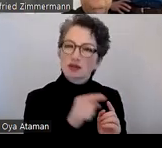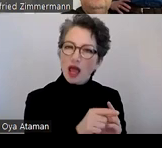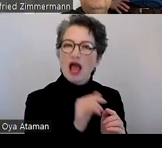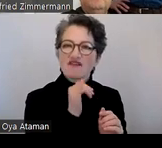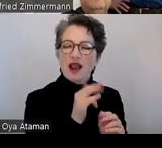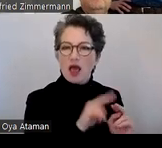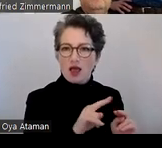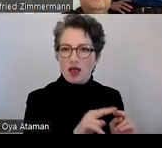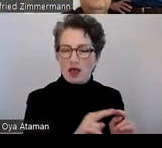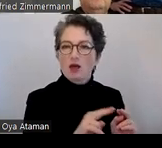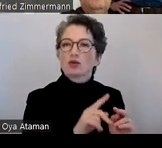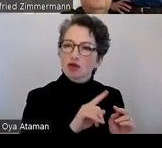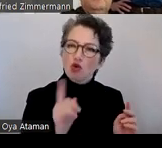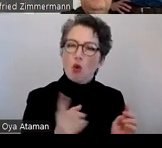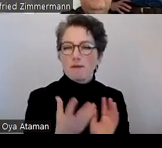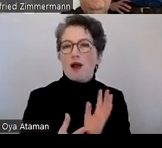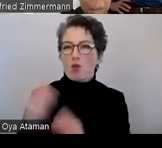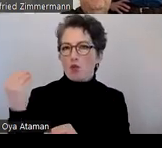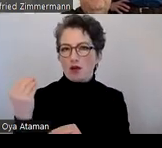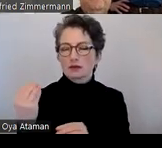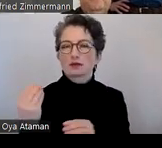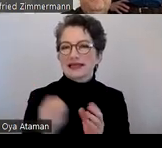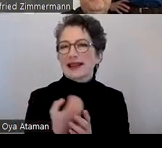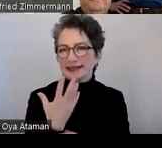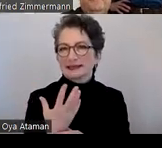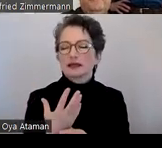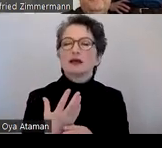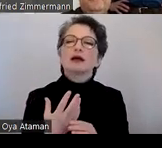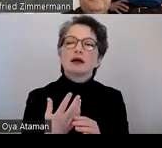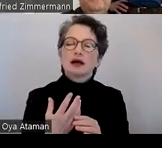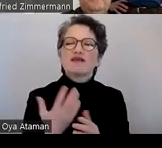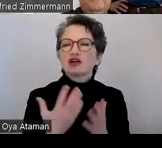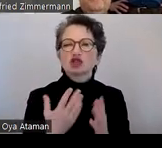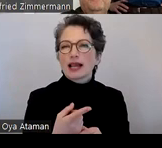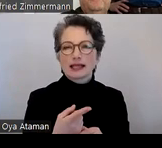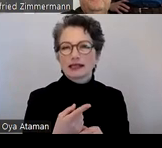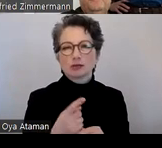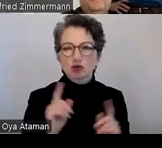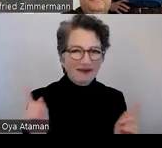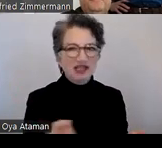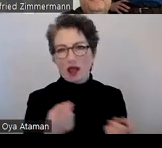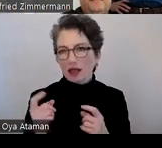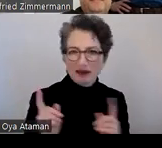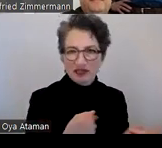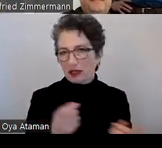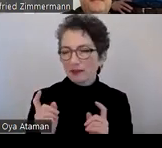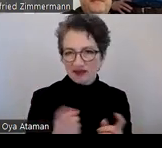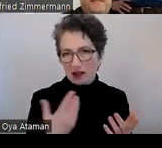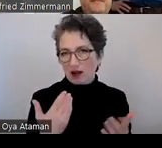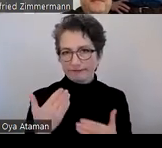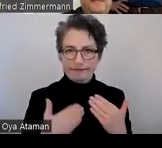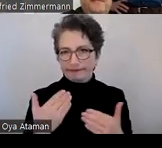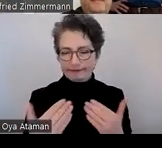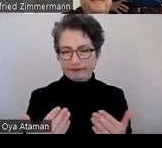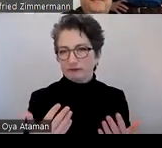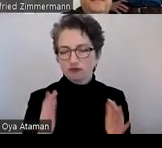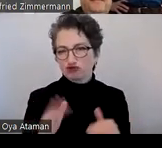und dann erneut zu generieren, weil wahrscheinlich macht man das nicht zum letzten Mal und es ist dann